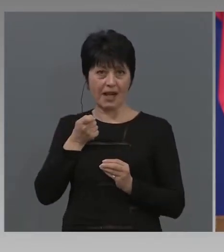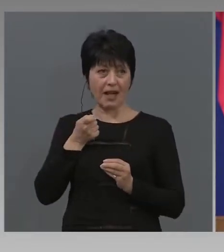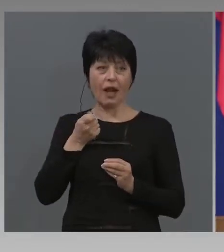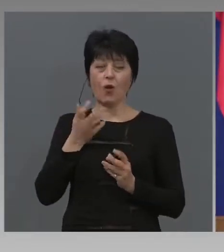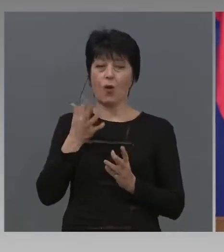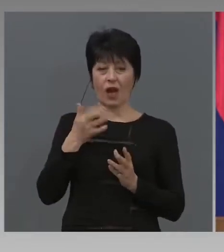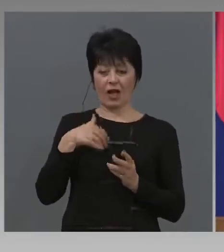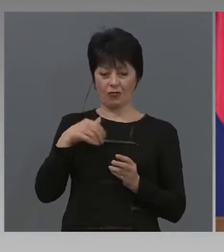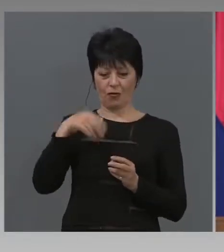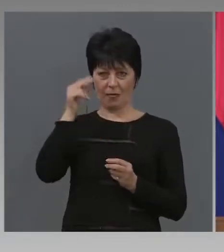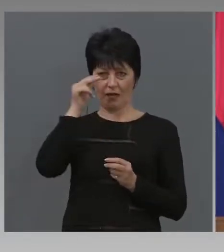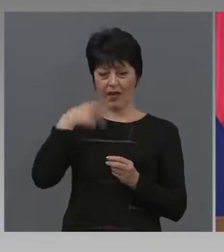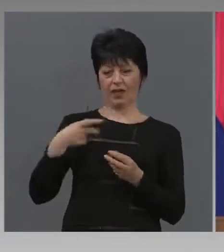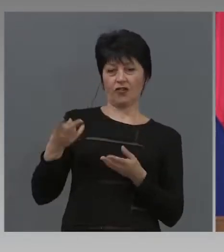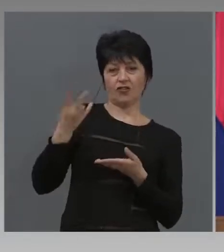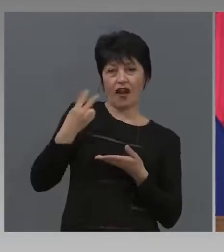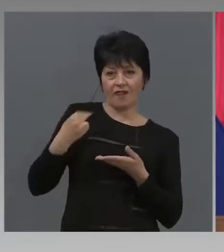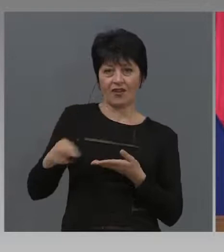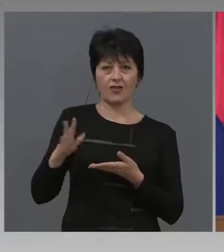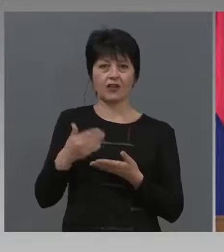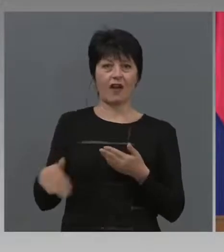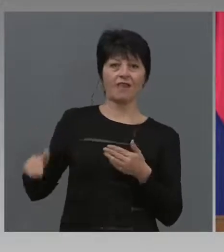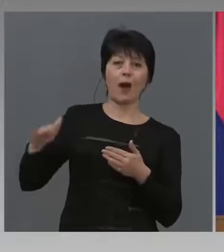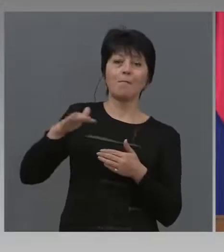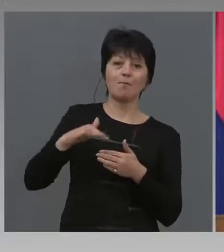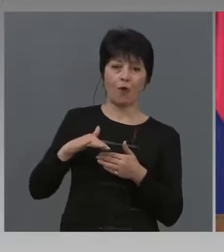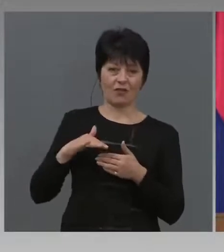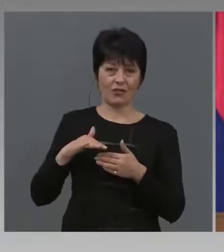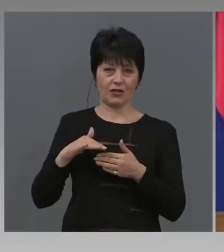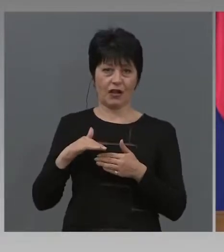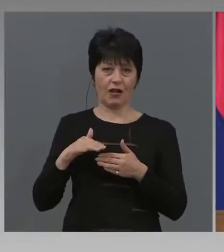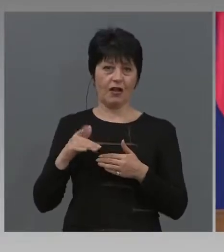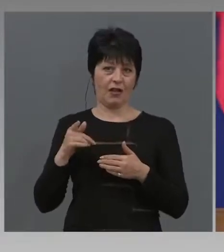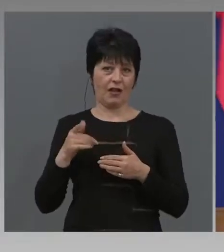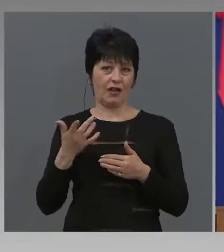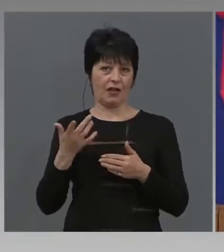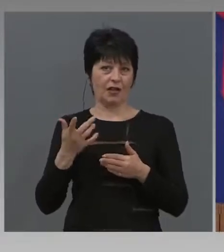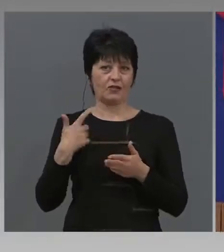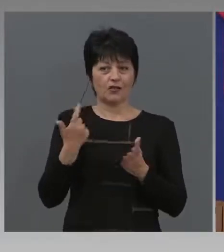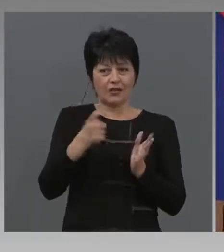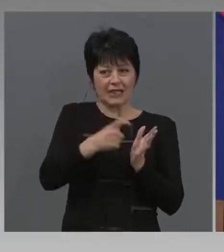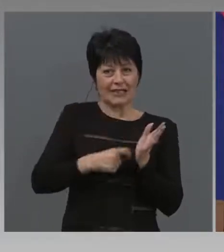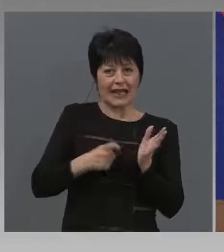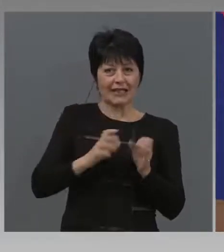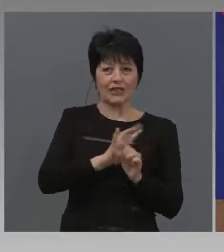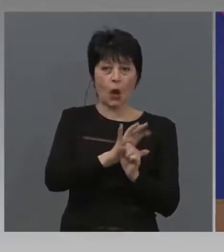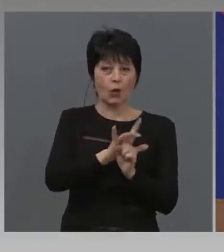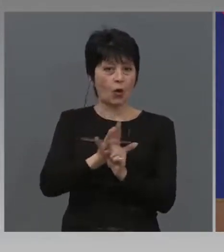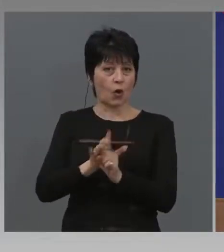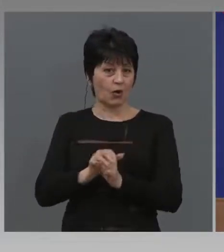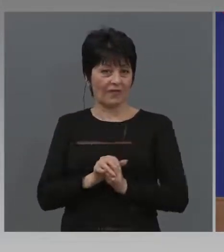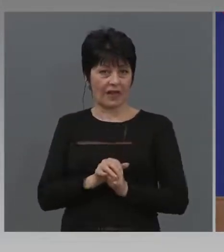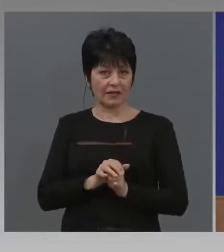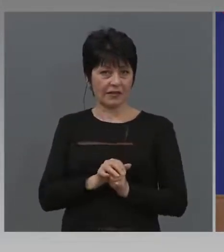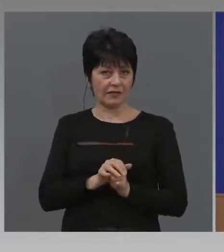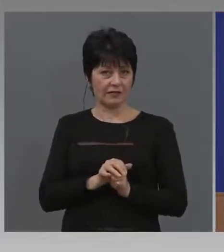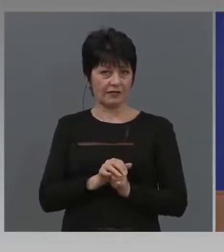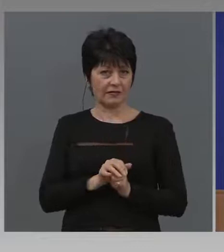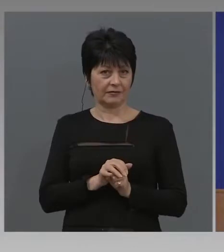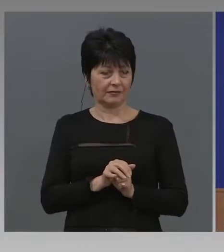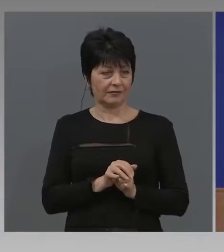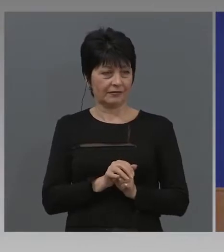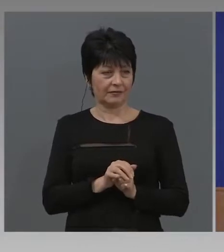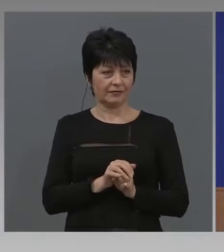отколкото ще ползва заради ниските нива от засегнатост от коронавирус. И вторият ми въпрос е, имаме ли... боже направи